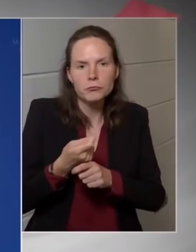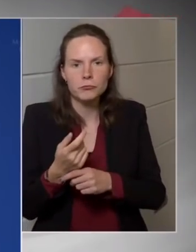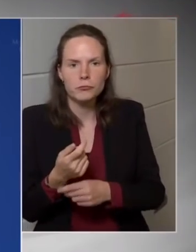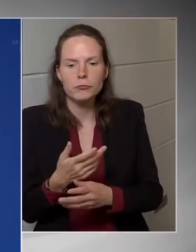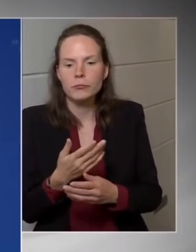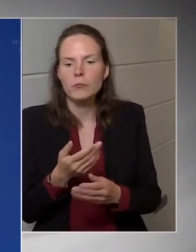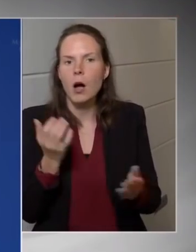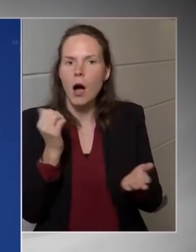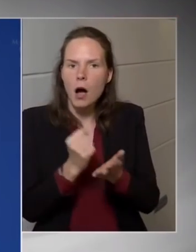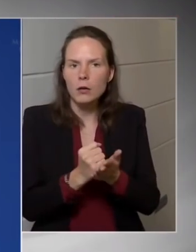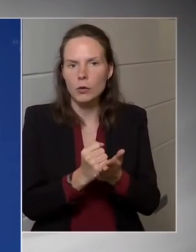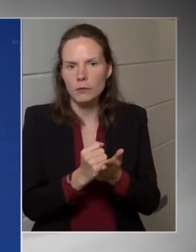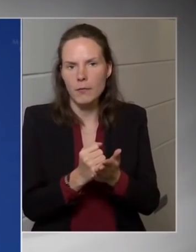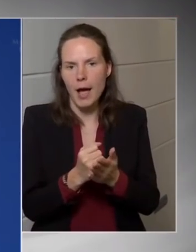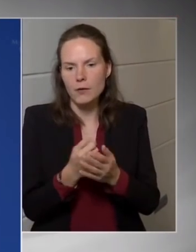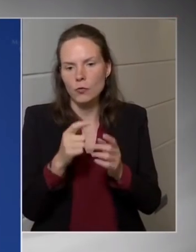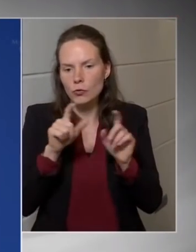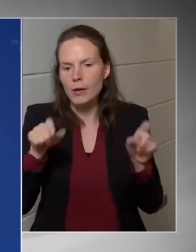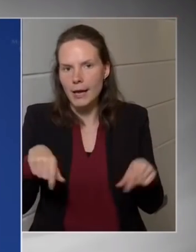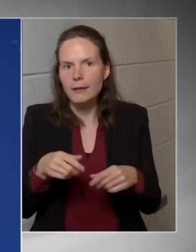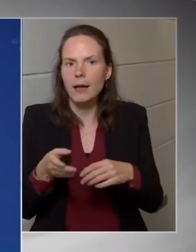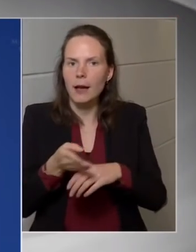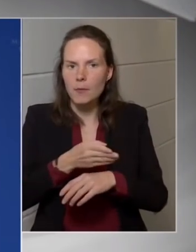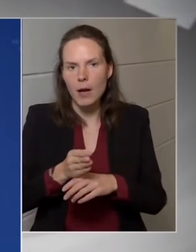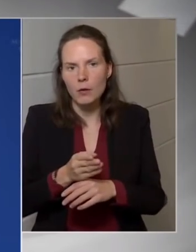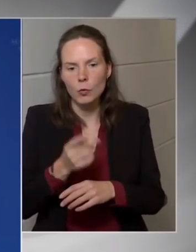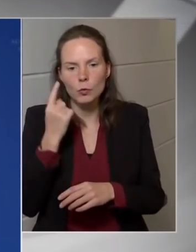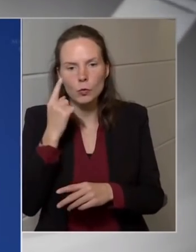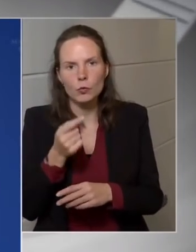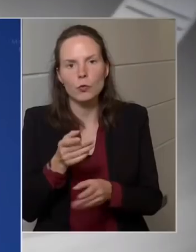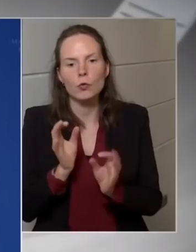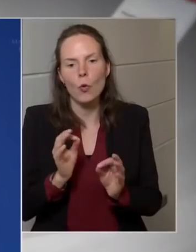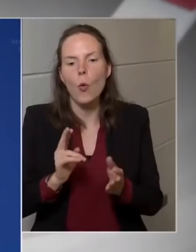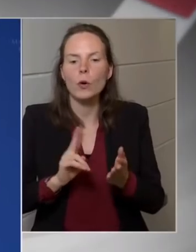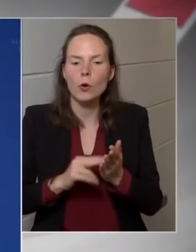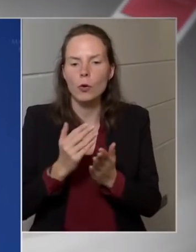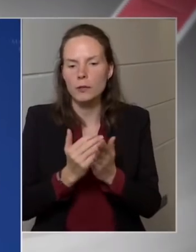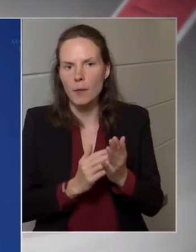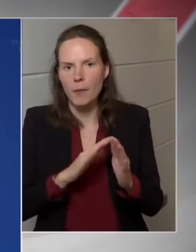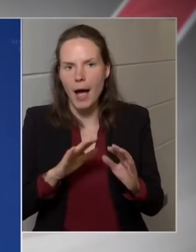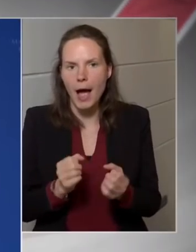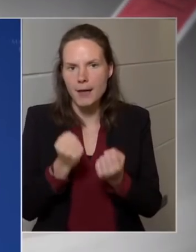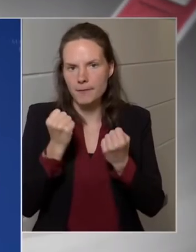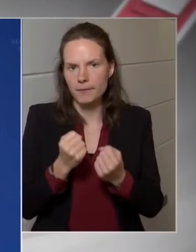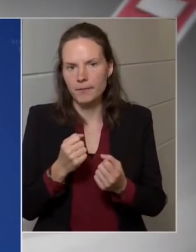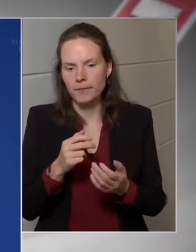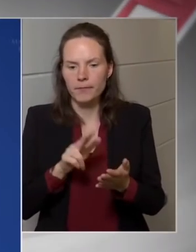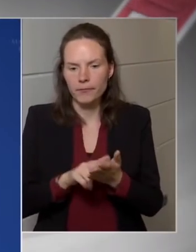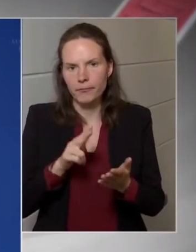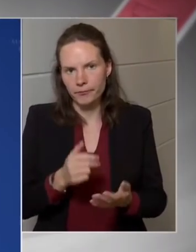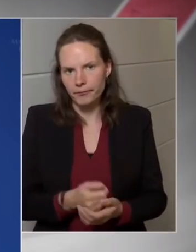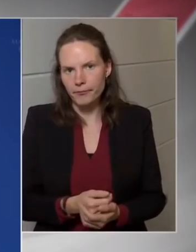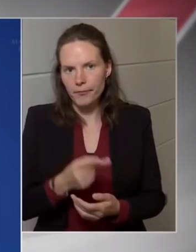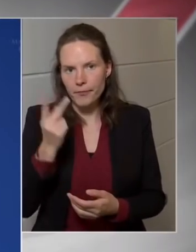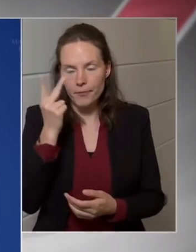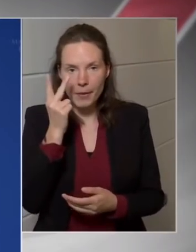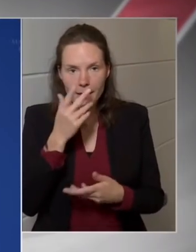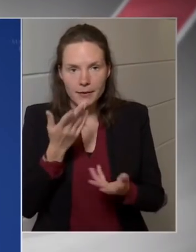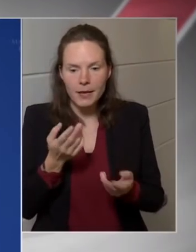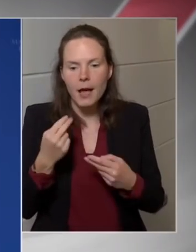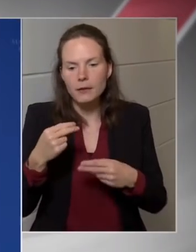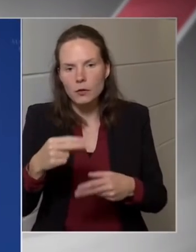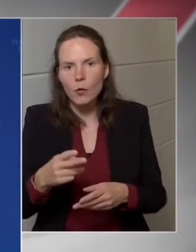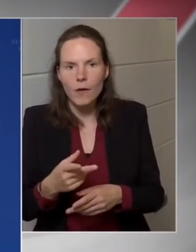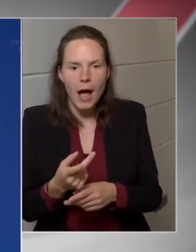alkotmányos kereteken belüli megoldásokkal tudjunk jó jogszabályokat és jó döntéseket hozni. És természetesen tovább